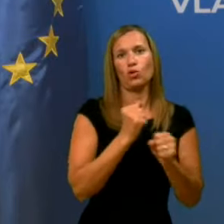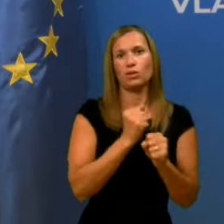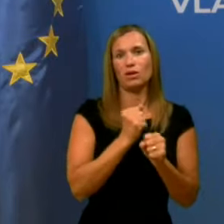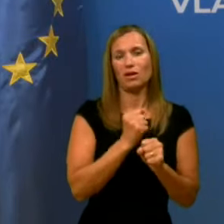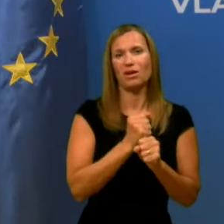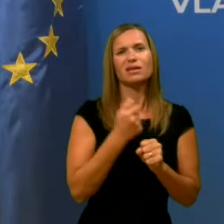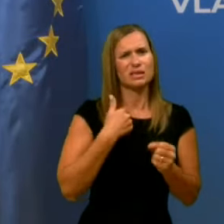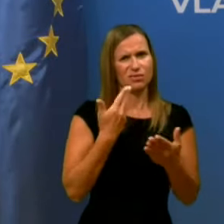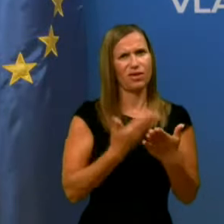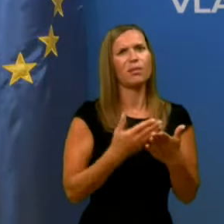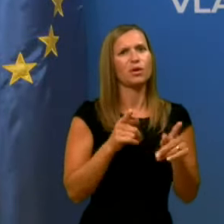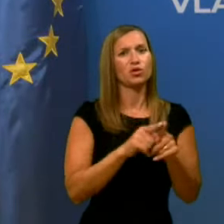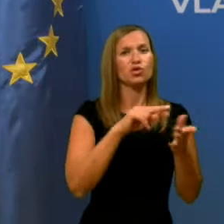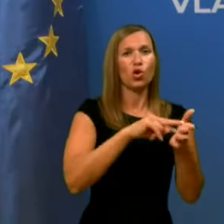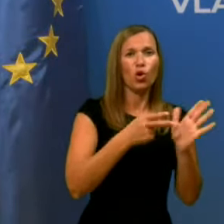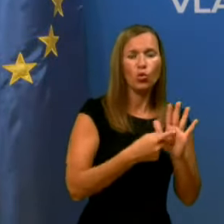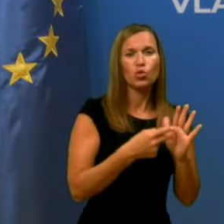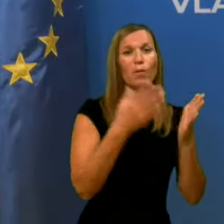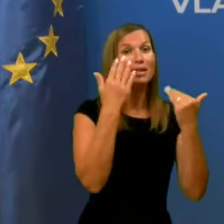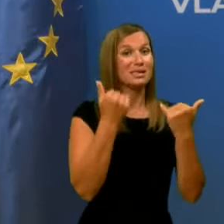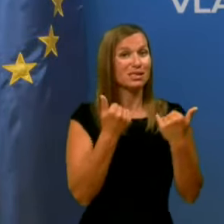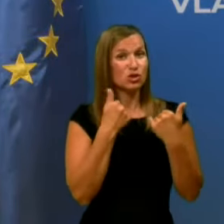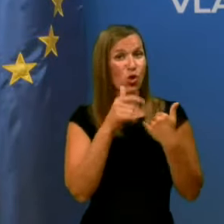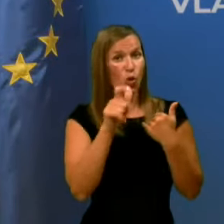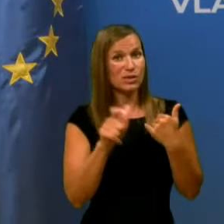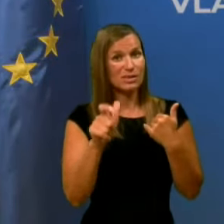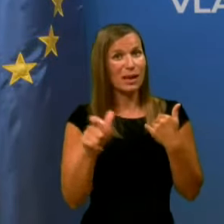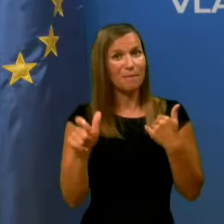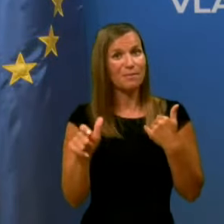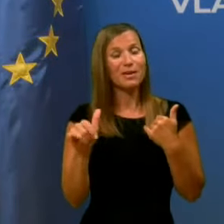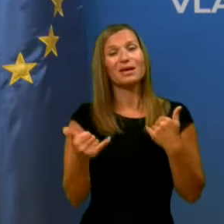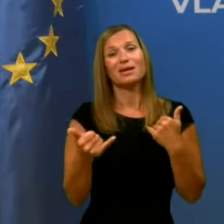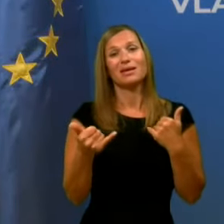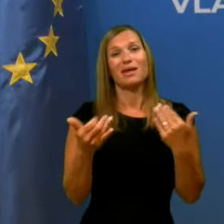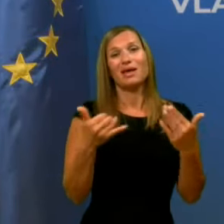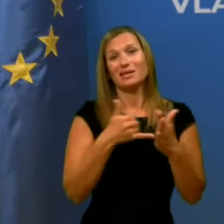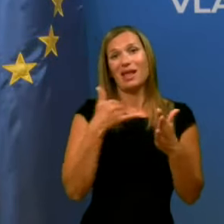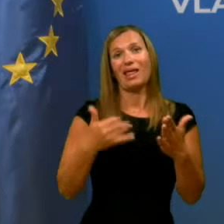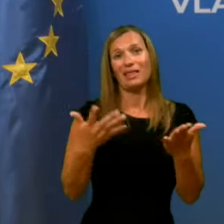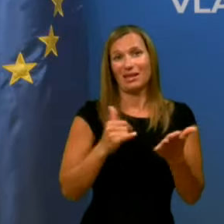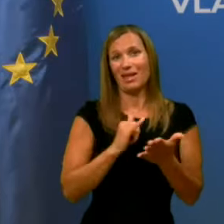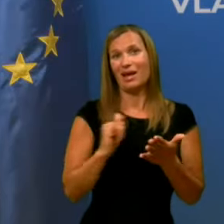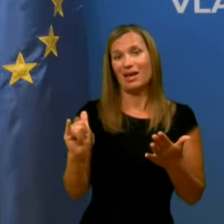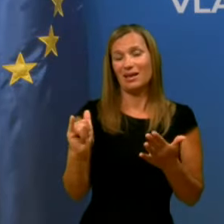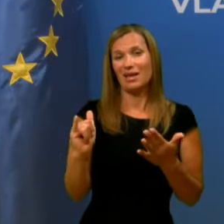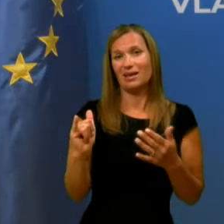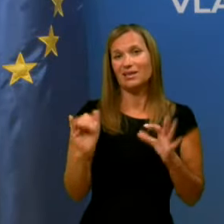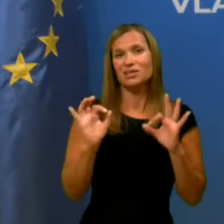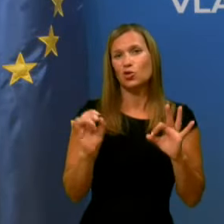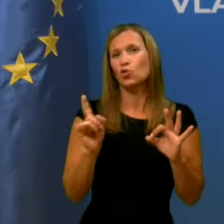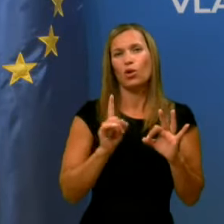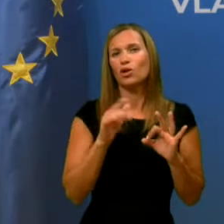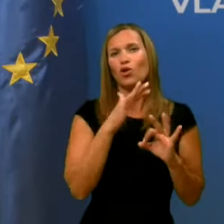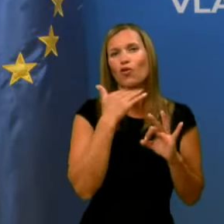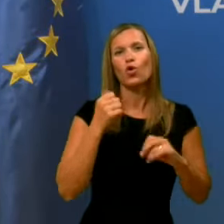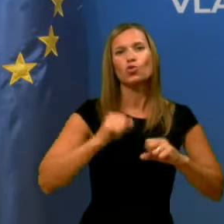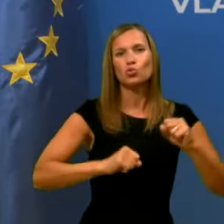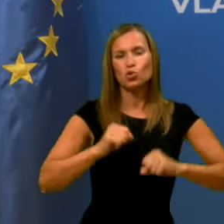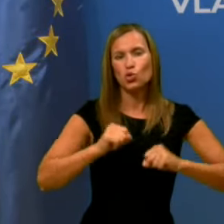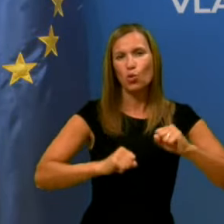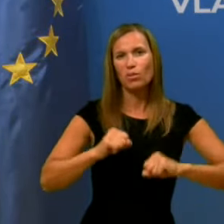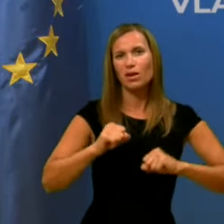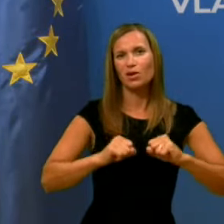medicinsko vsebje, ki je verjetno čistlo zadnjih nekaj let, ni sigurno usposobljeno dovolj, da bi